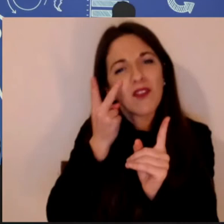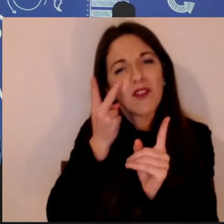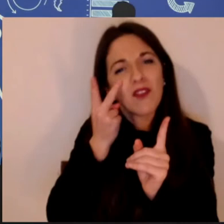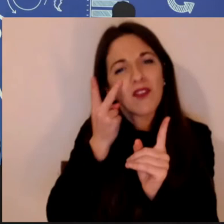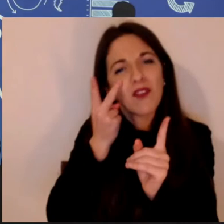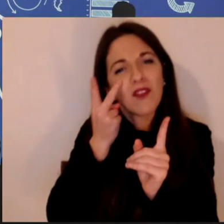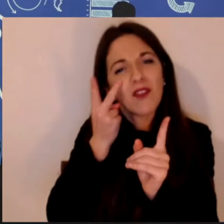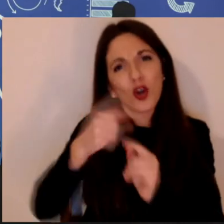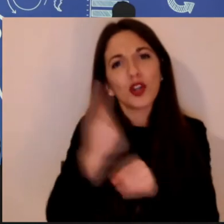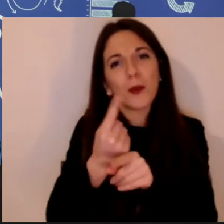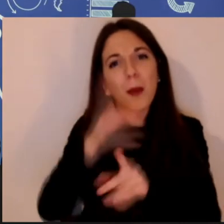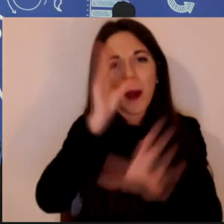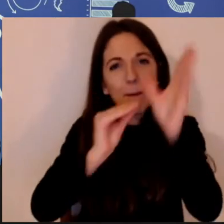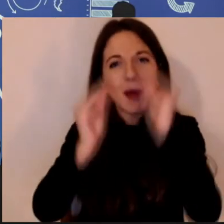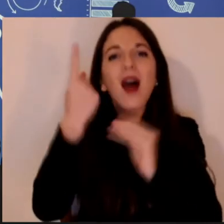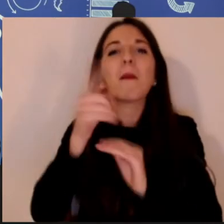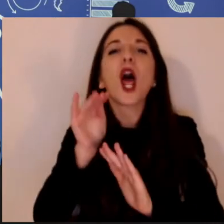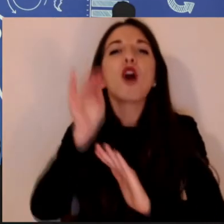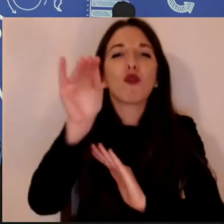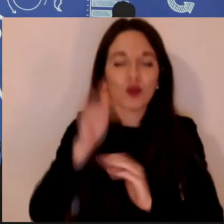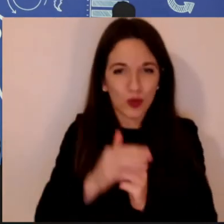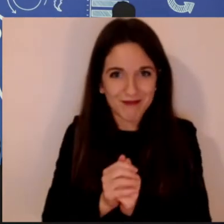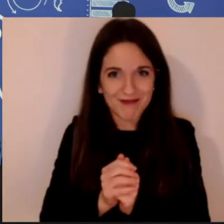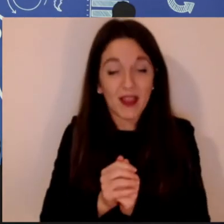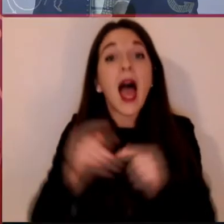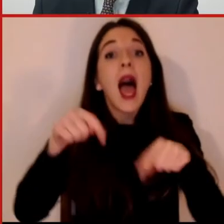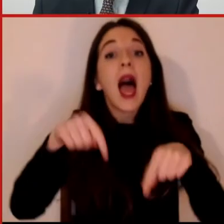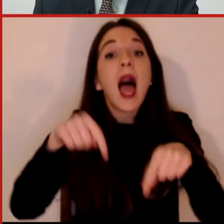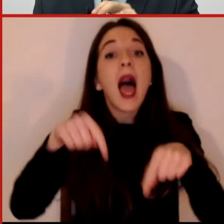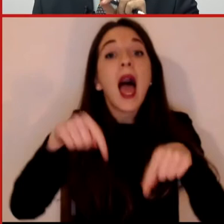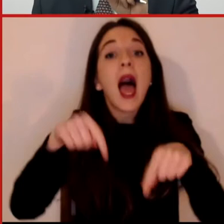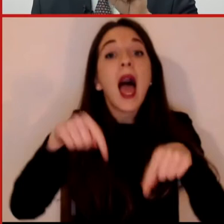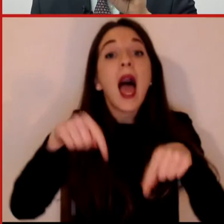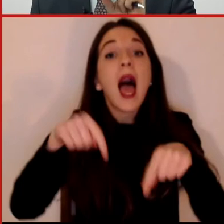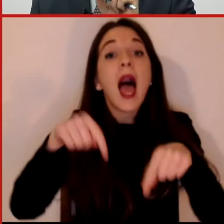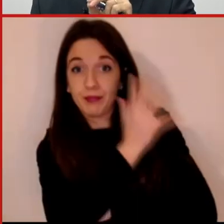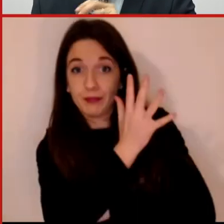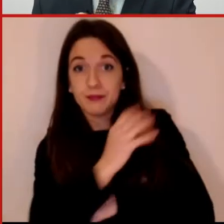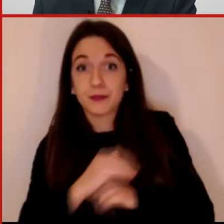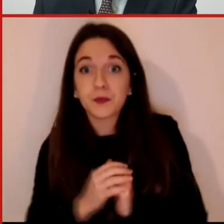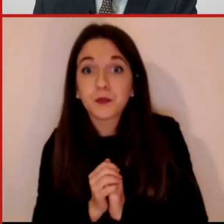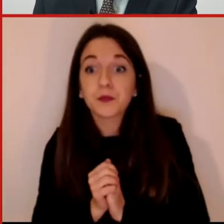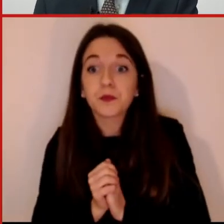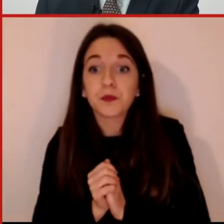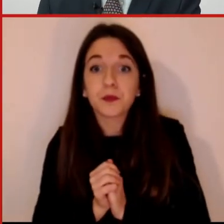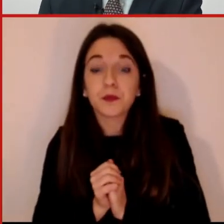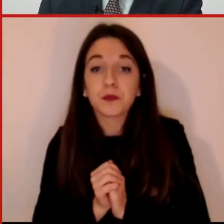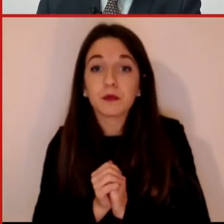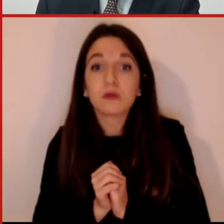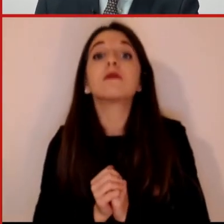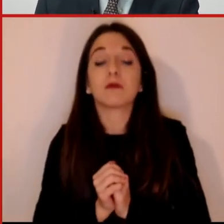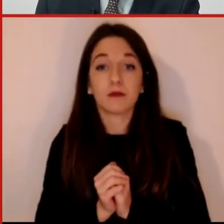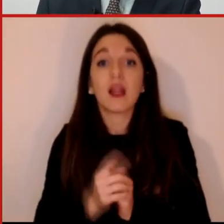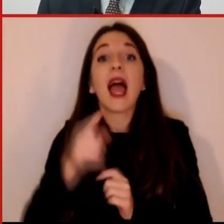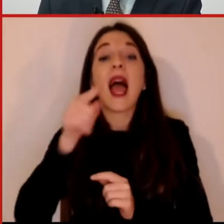professor Vespignani, chiedo alla regia di mostrare la piattaforma perché vi chiederemo di poter fare due o tre cose.